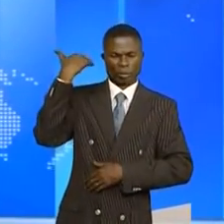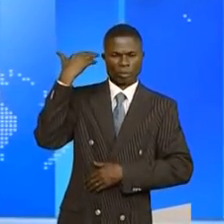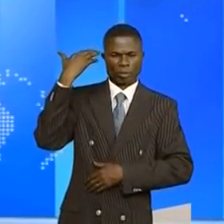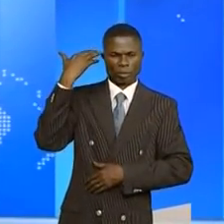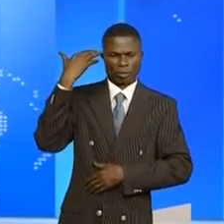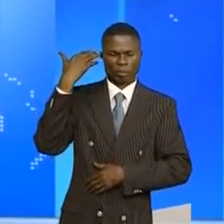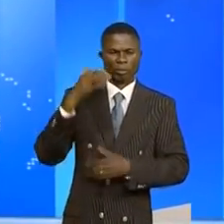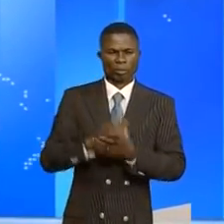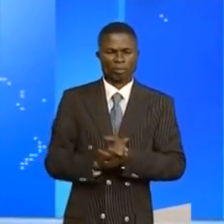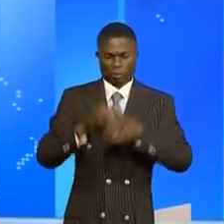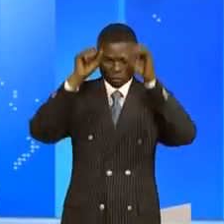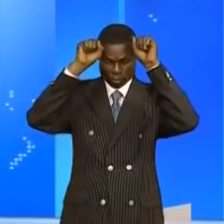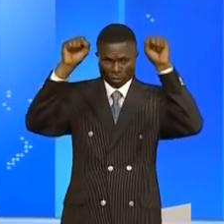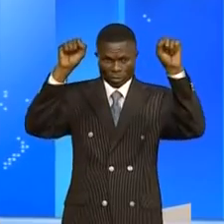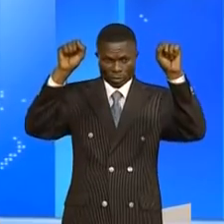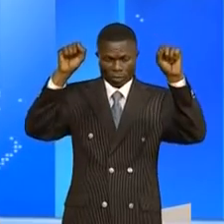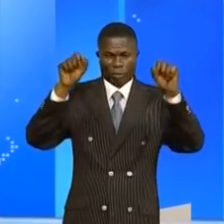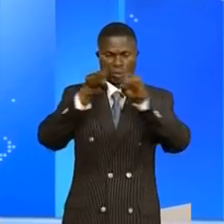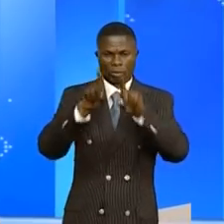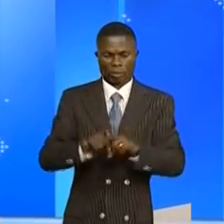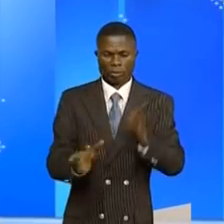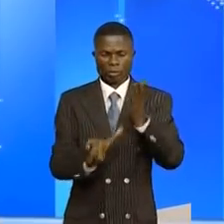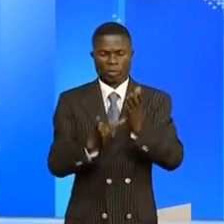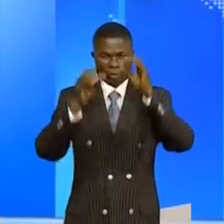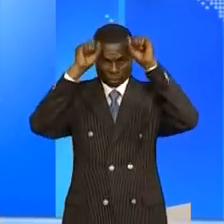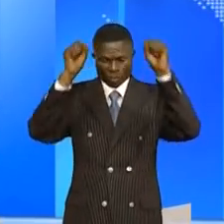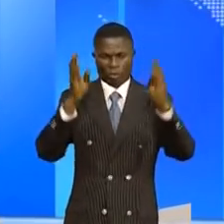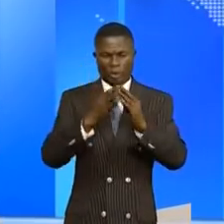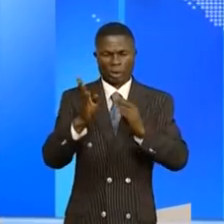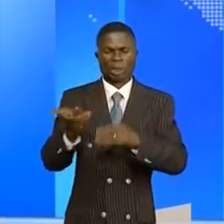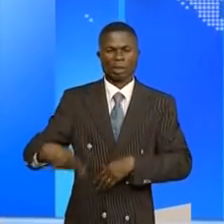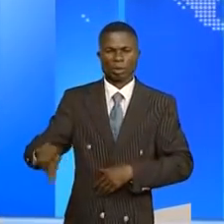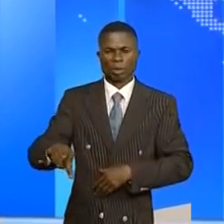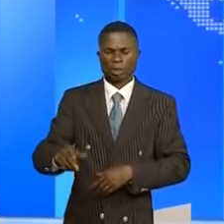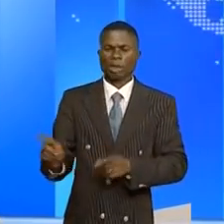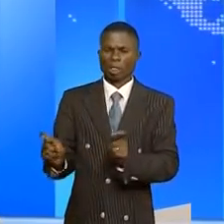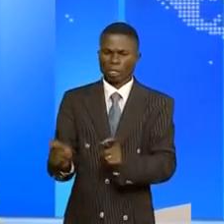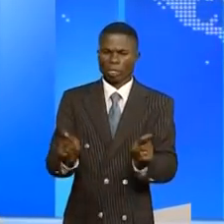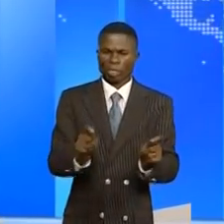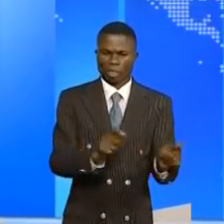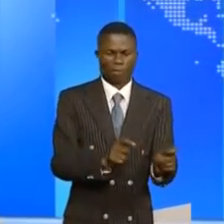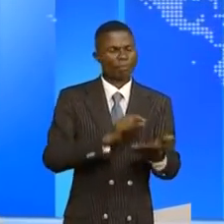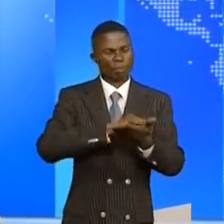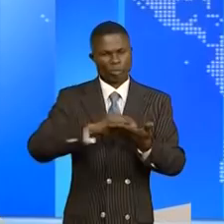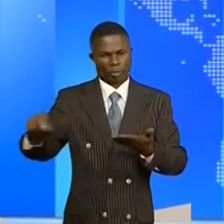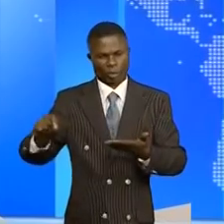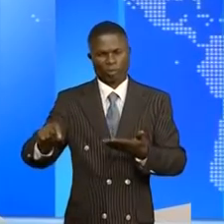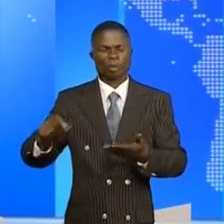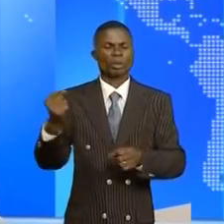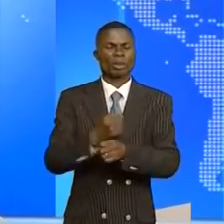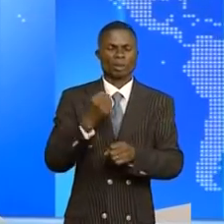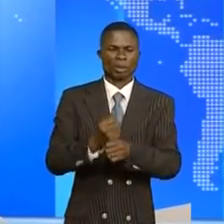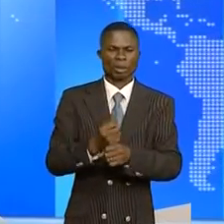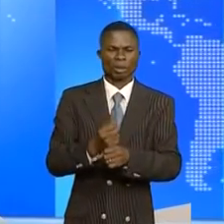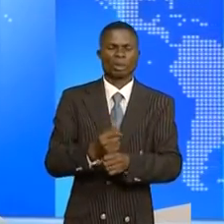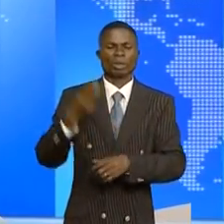le président et le vice-président de l'Assemblée provinciale du Tanganyika ont été déchus de leur fonction. Sur